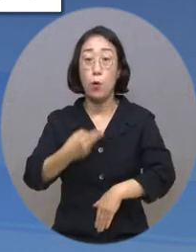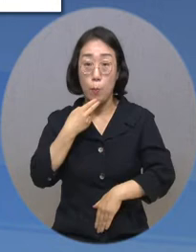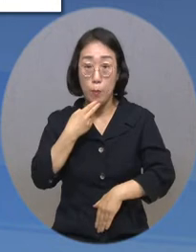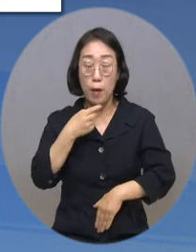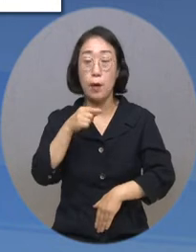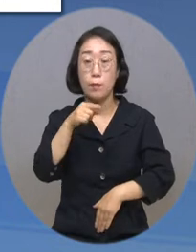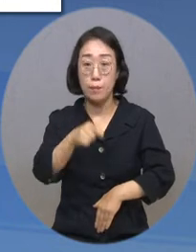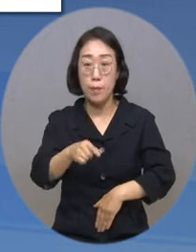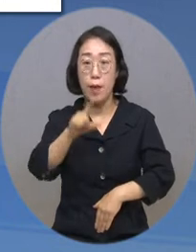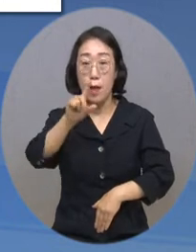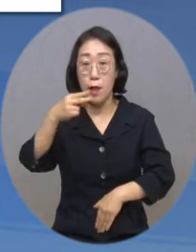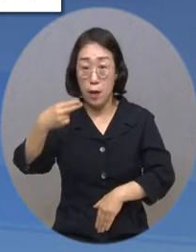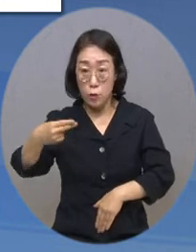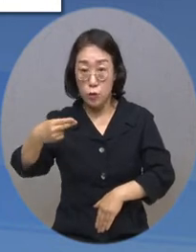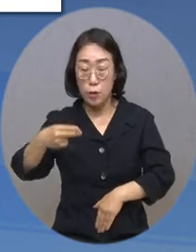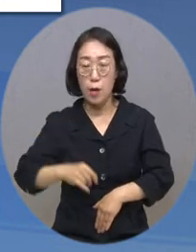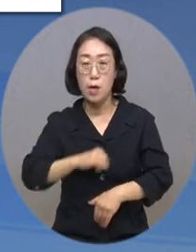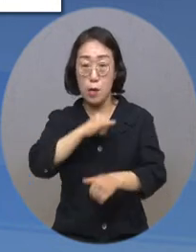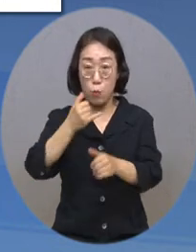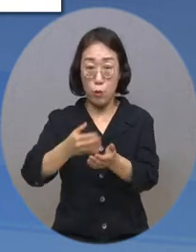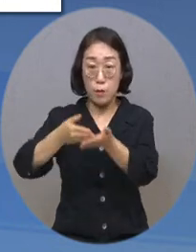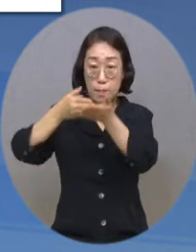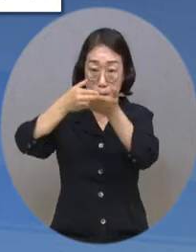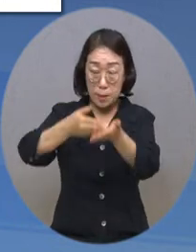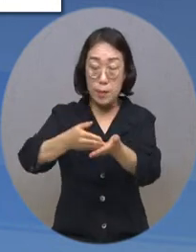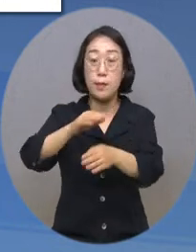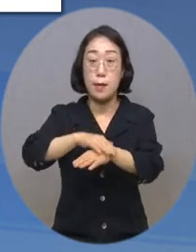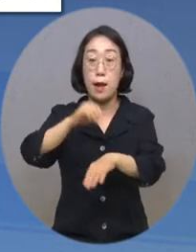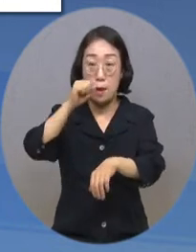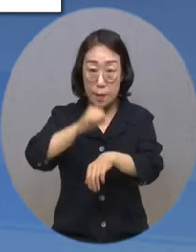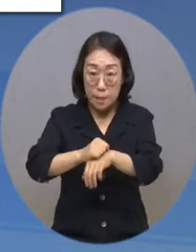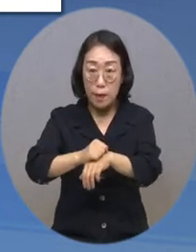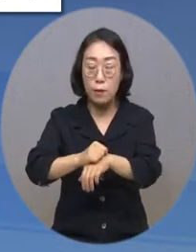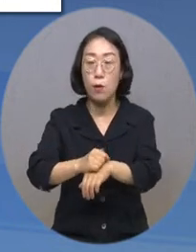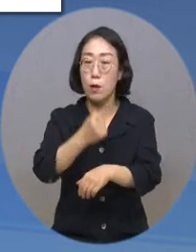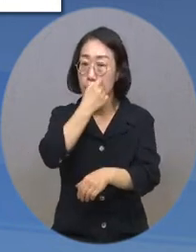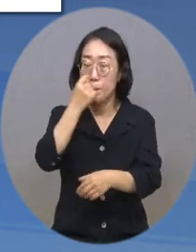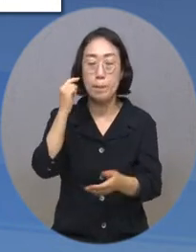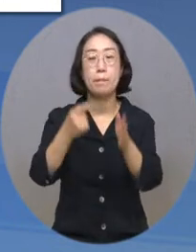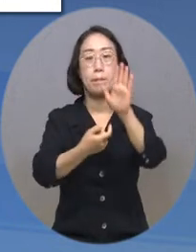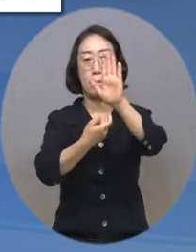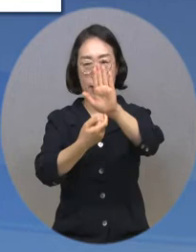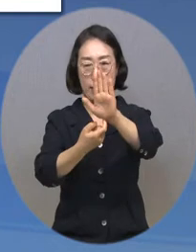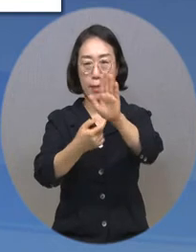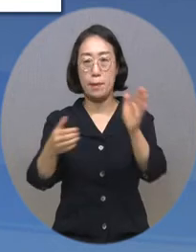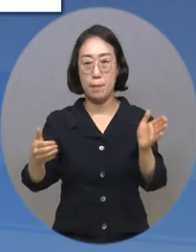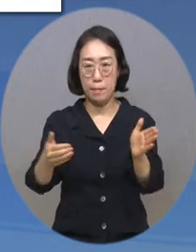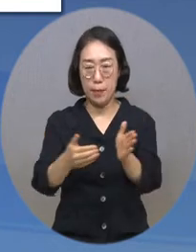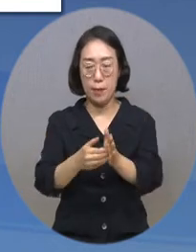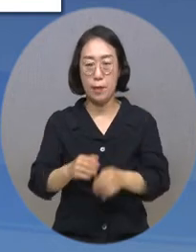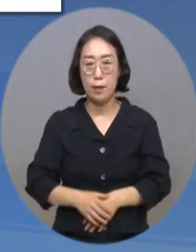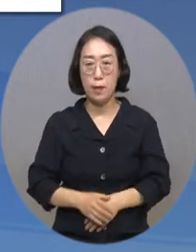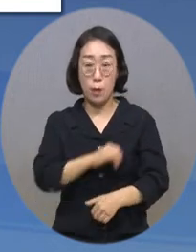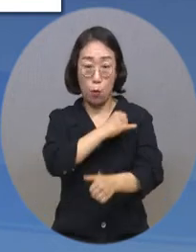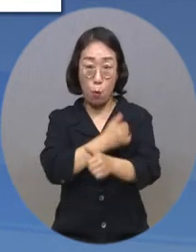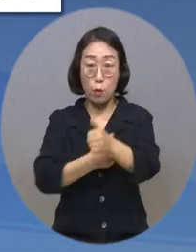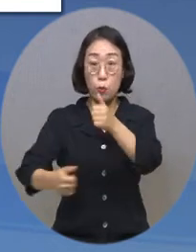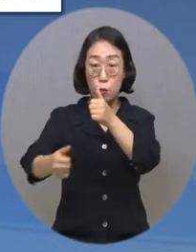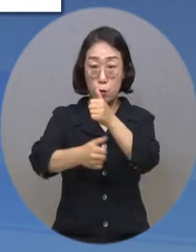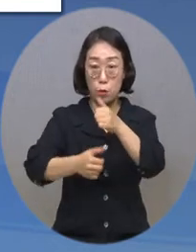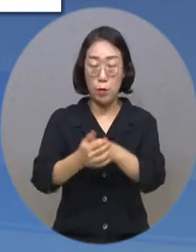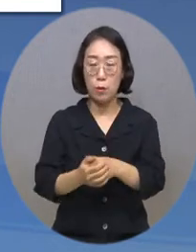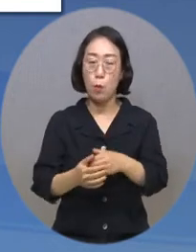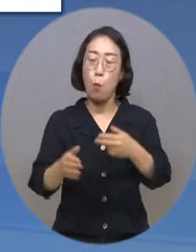LH가 인권위의 권고를 수용한 사실을 공개한다고 지난 13일 밝혔습니다. 인권위는 올해